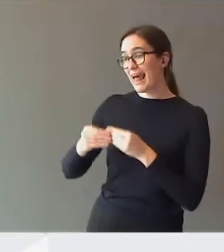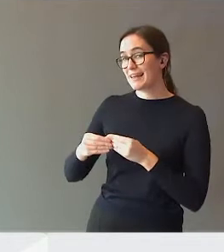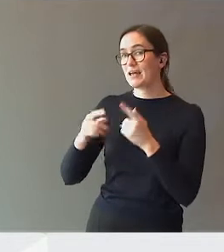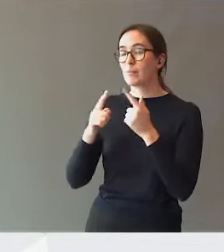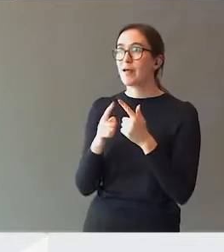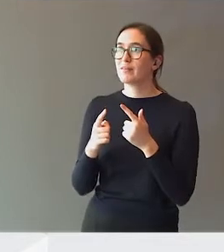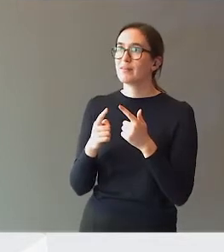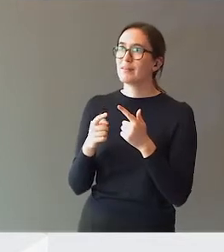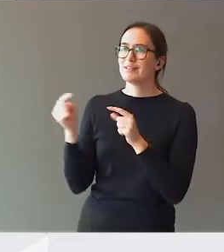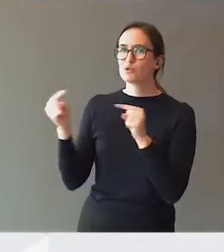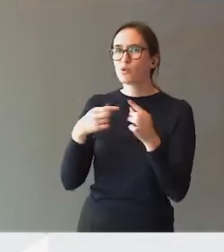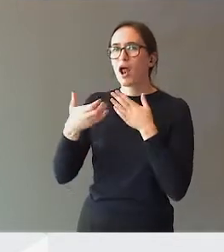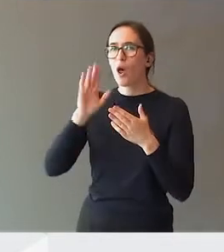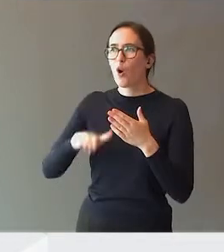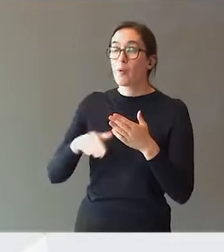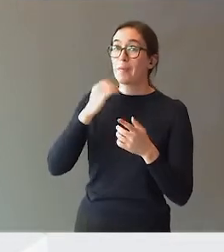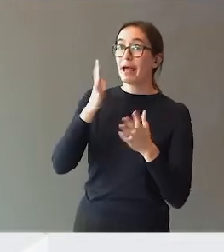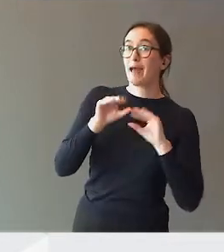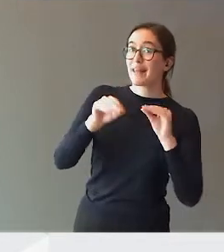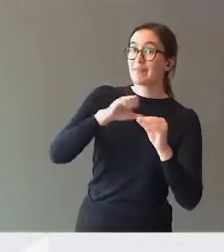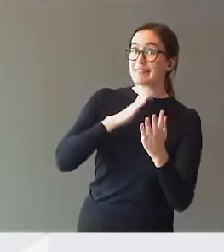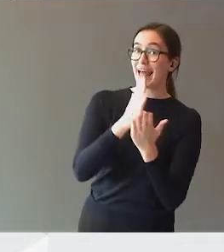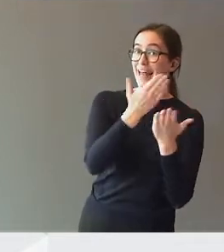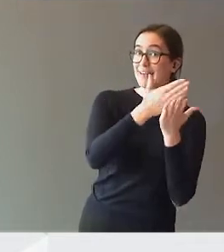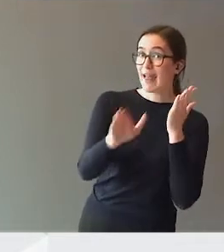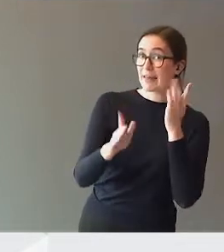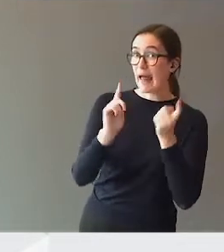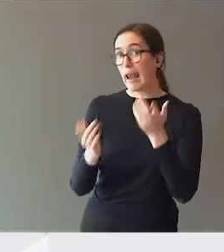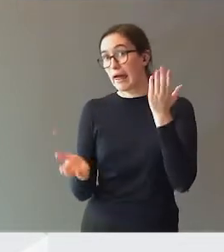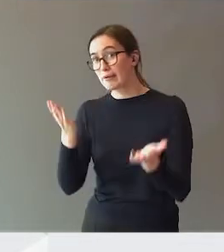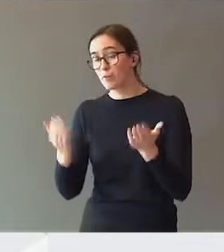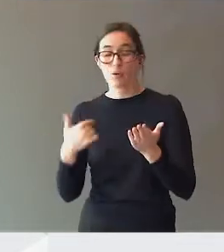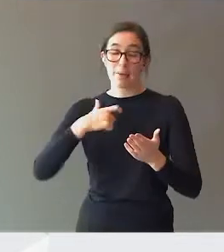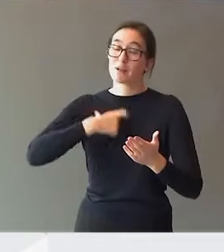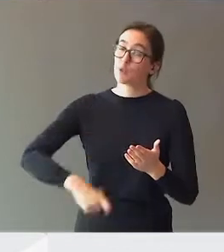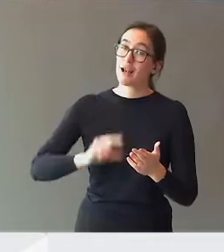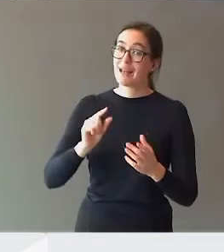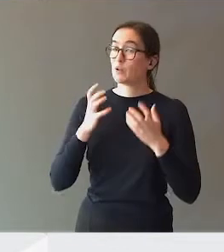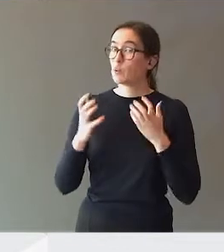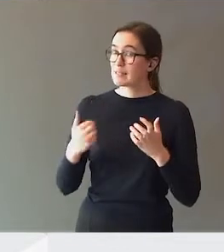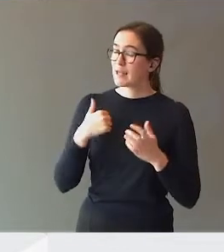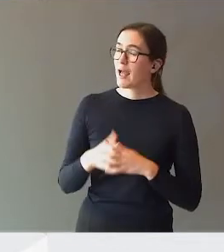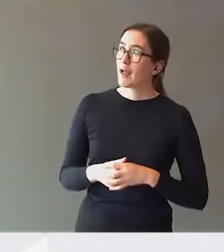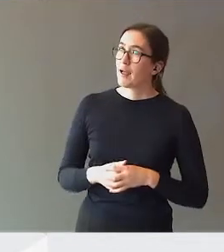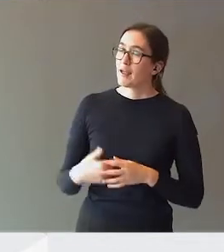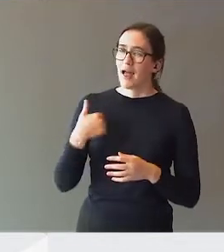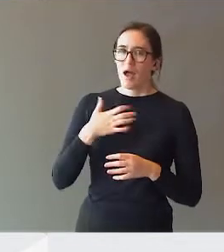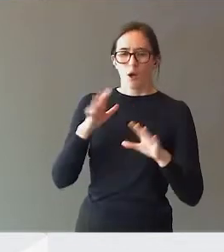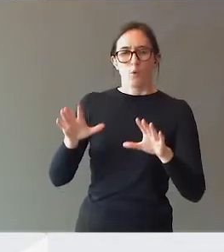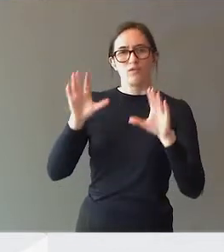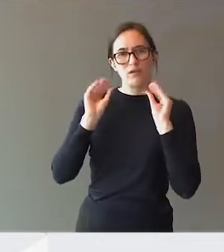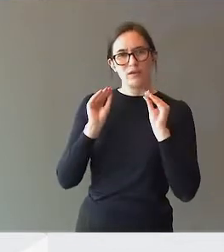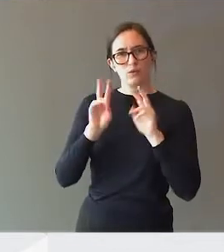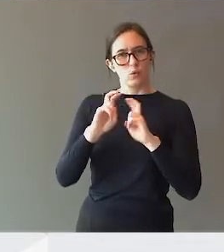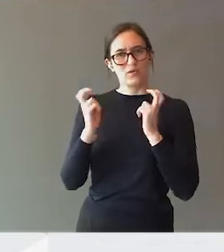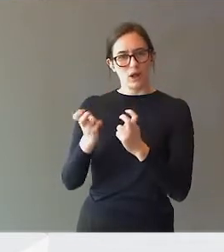det bli bedre hvis vi fjerner rettigheten. Og der er jeg personlig usikker. Jeg har oppfattet at utvalget